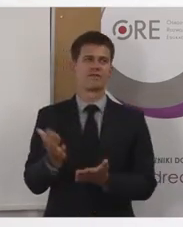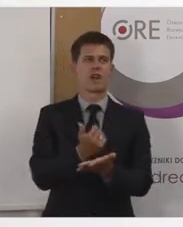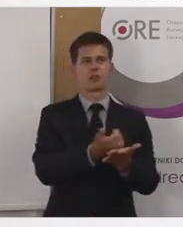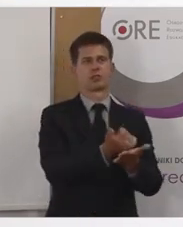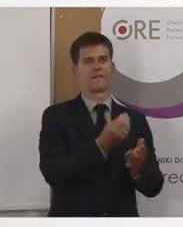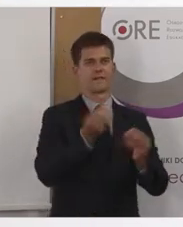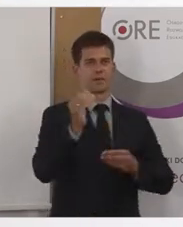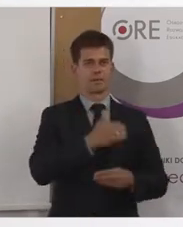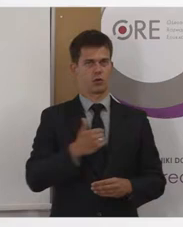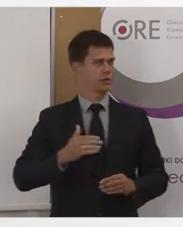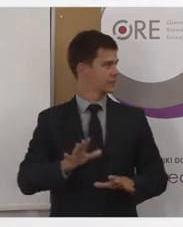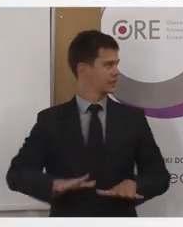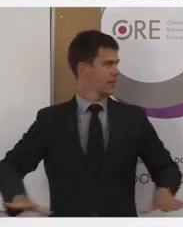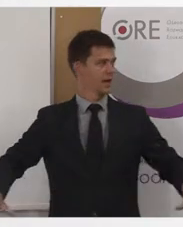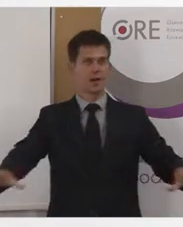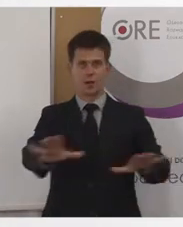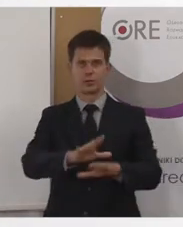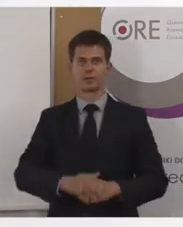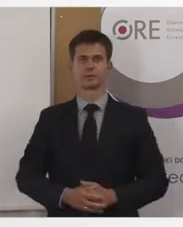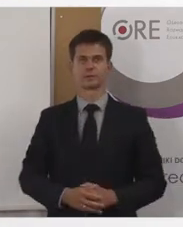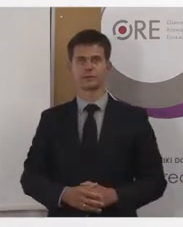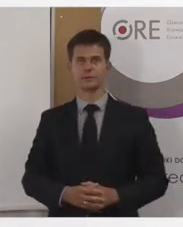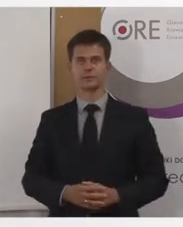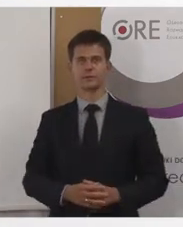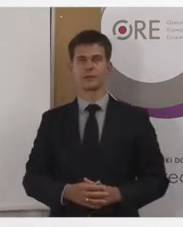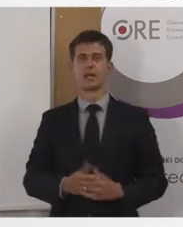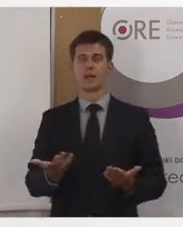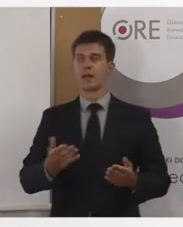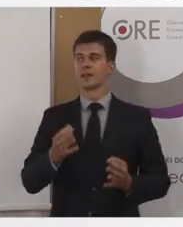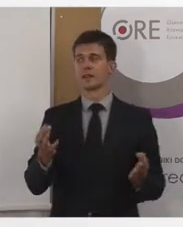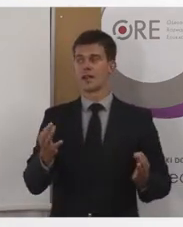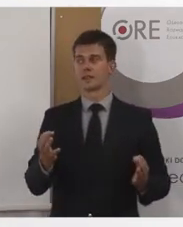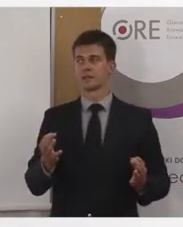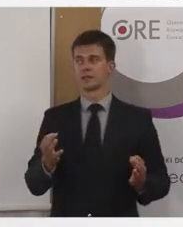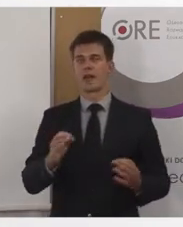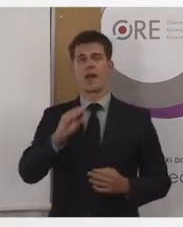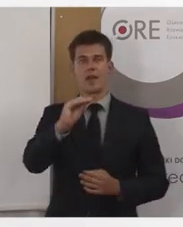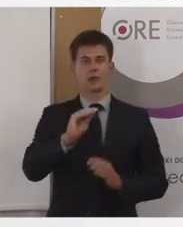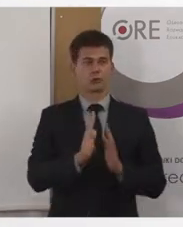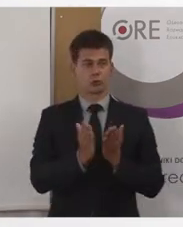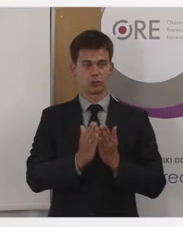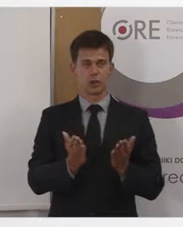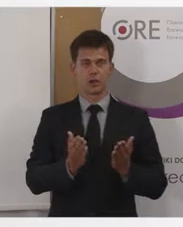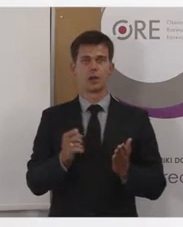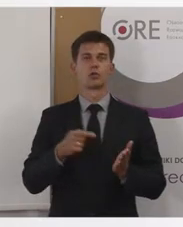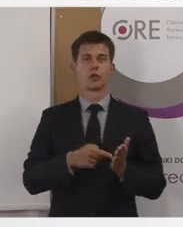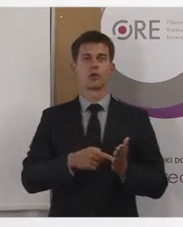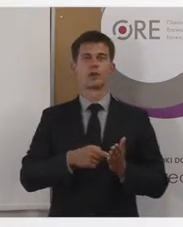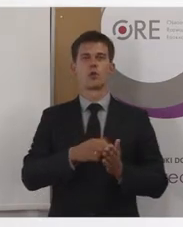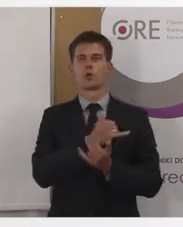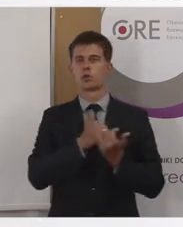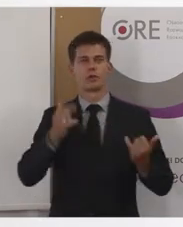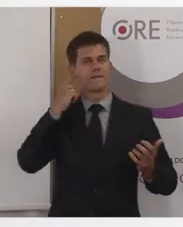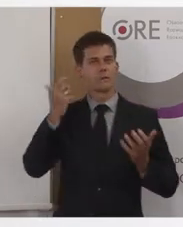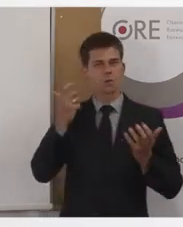zakresie. Przez to, że e-podręcznik to jest zbiór pewnych